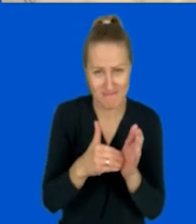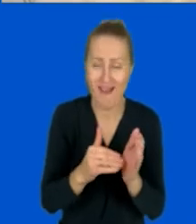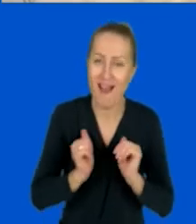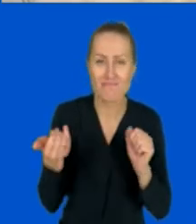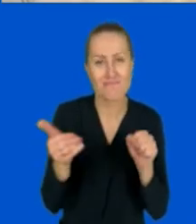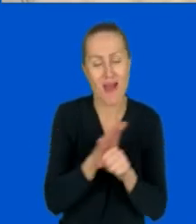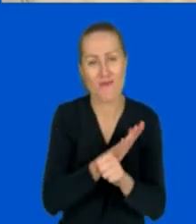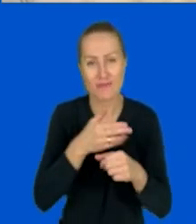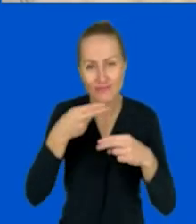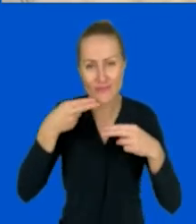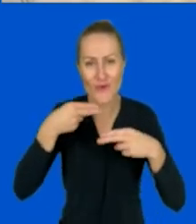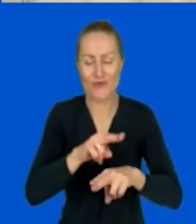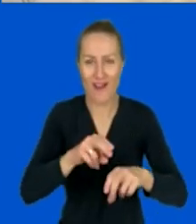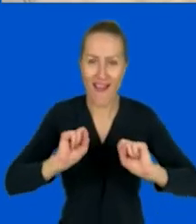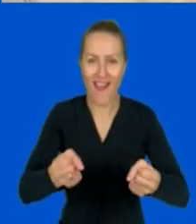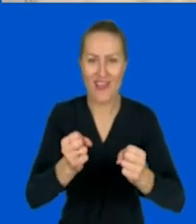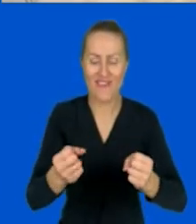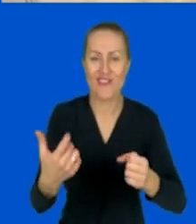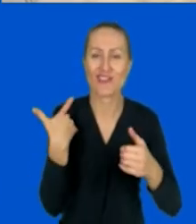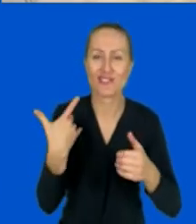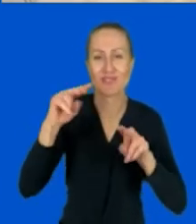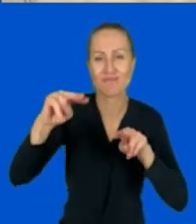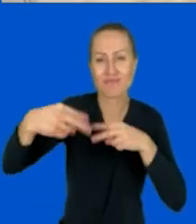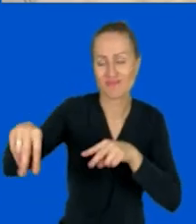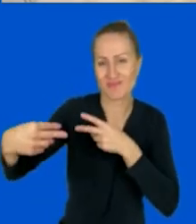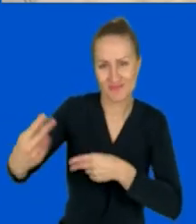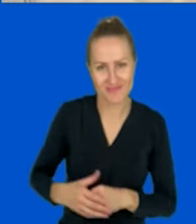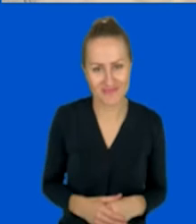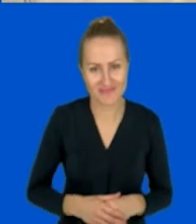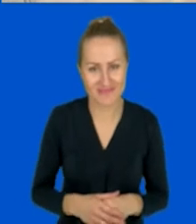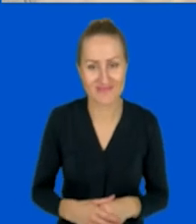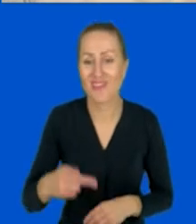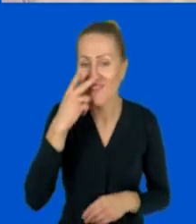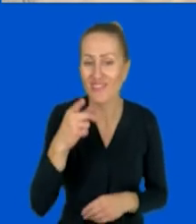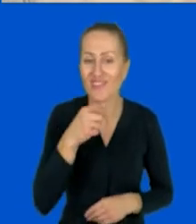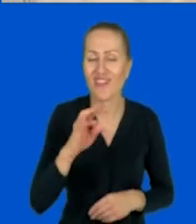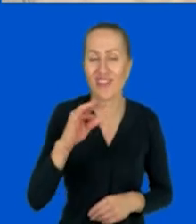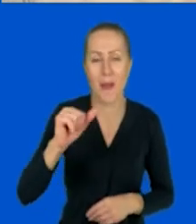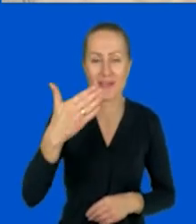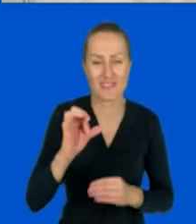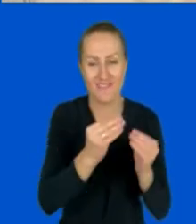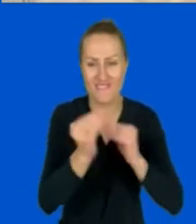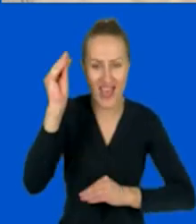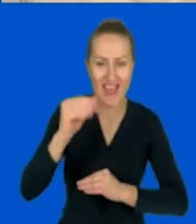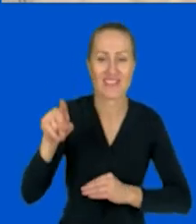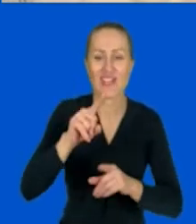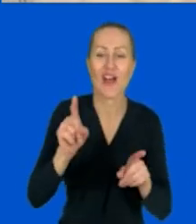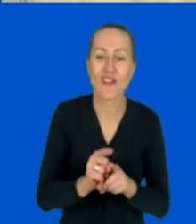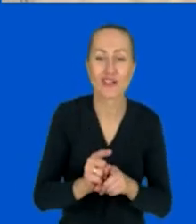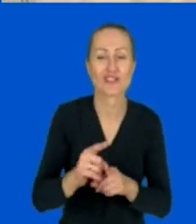uczestniczyć w życiu online. Widzę, że Teamsy jednak wykrywają. Pojawiła się też odpowiedź inna.